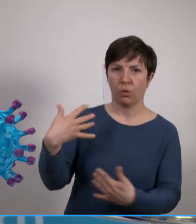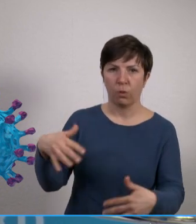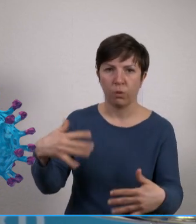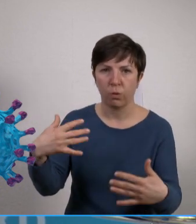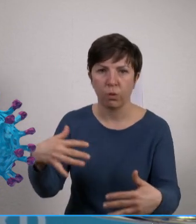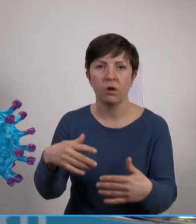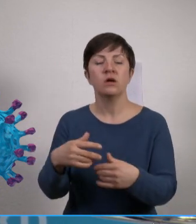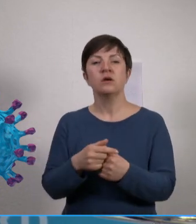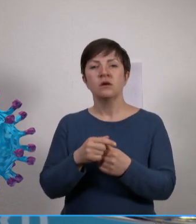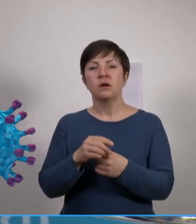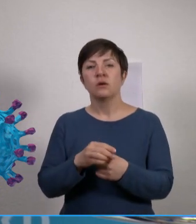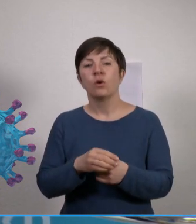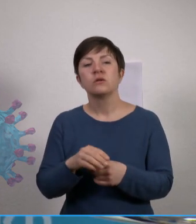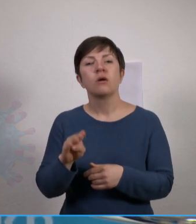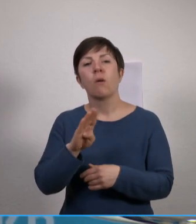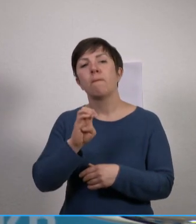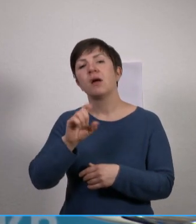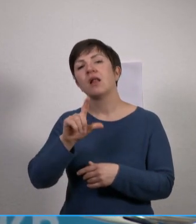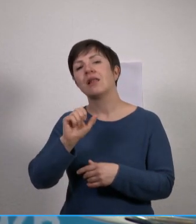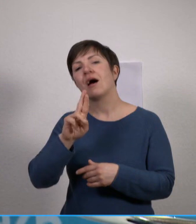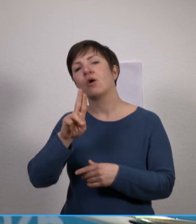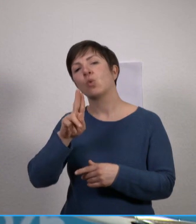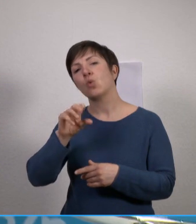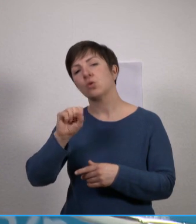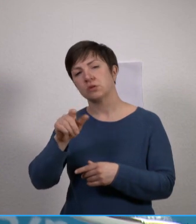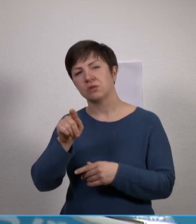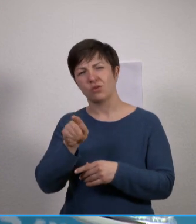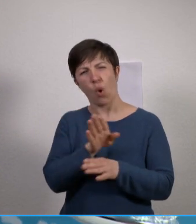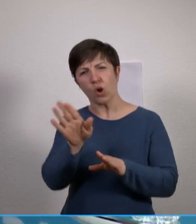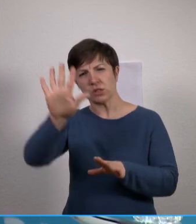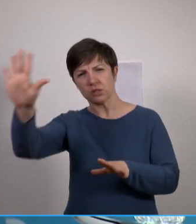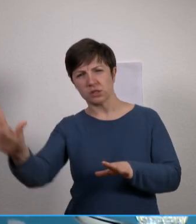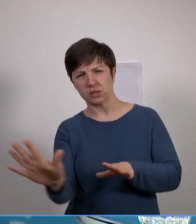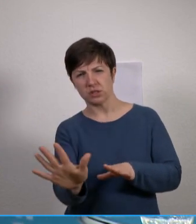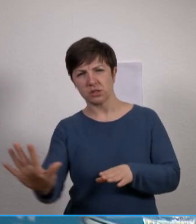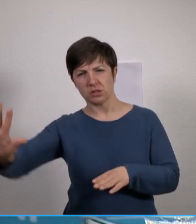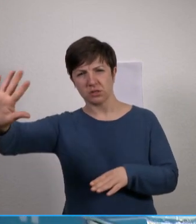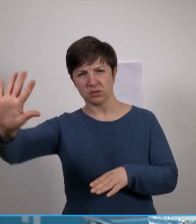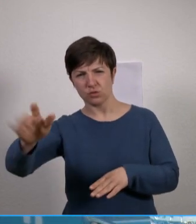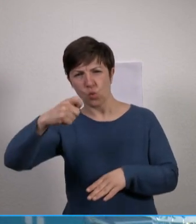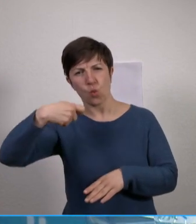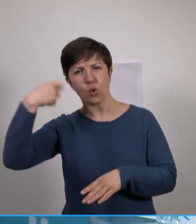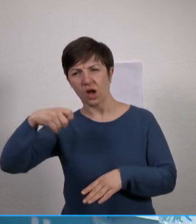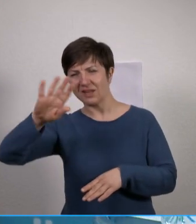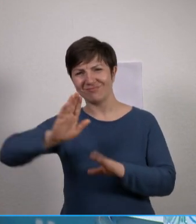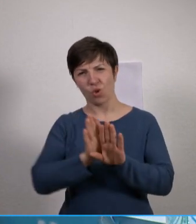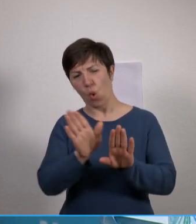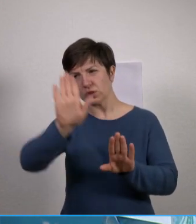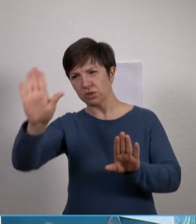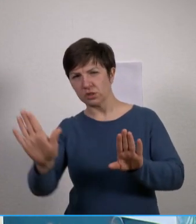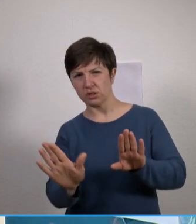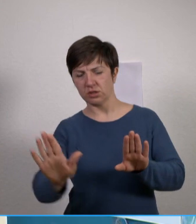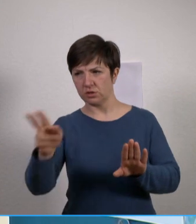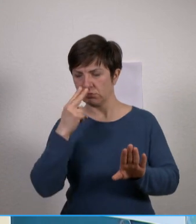praktisch die gesamte Ostflanke von Ukraine gesehen. Hat aber auch wenige Tage vor dem Angriff